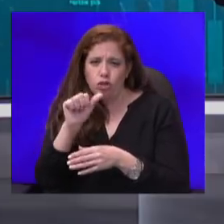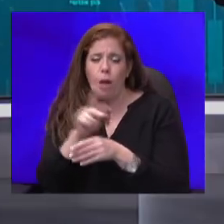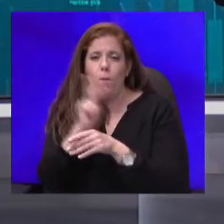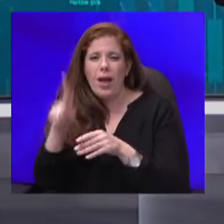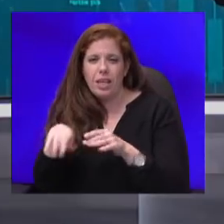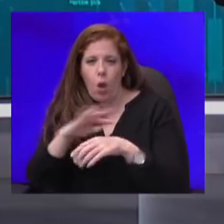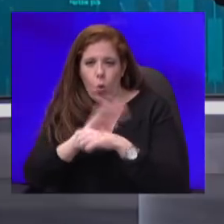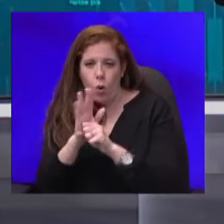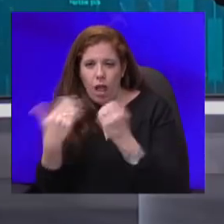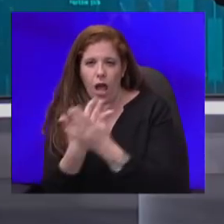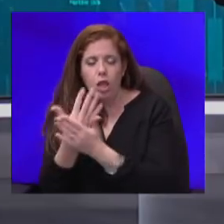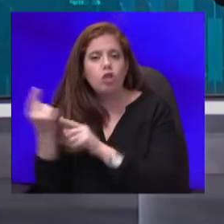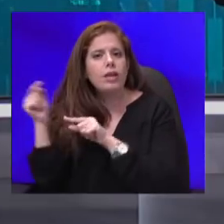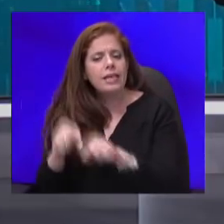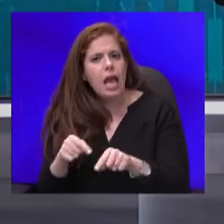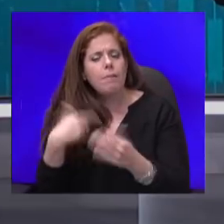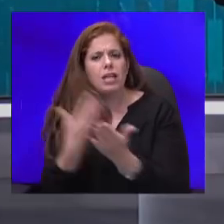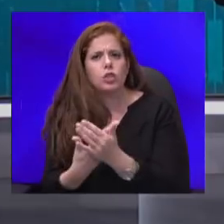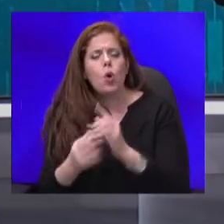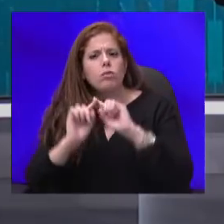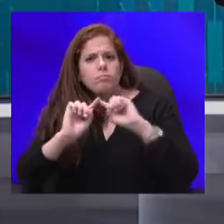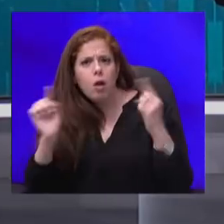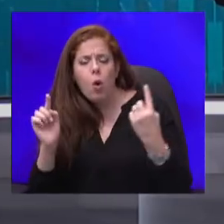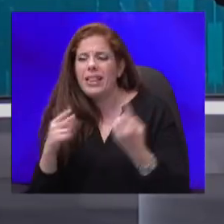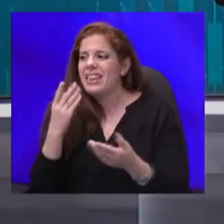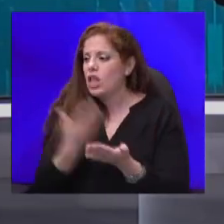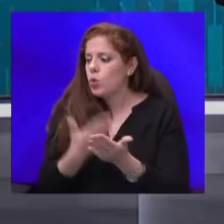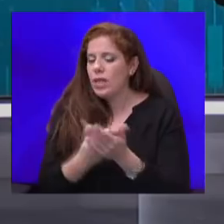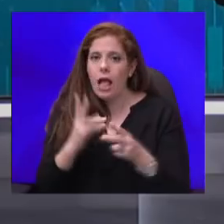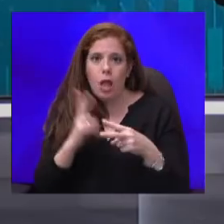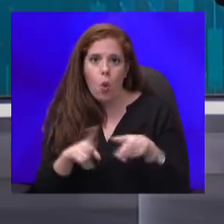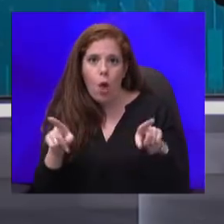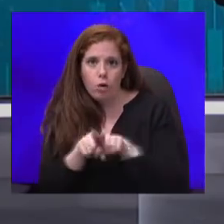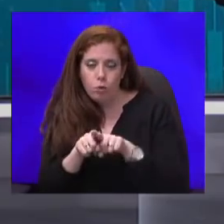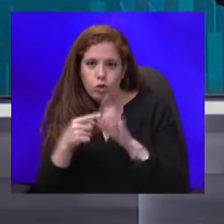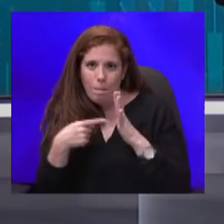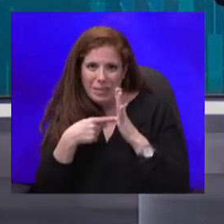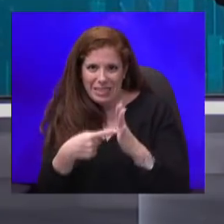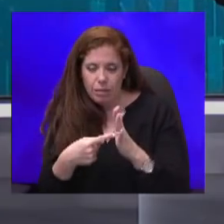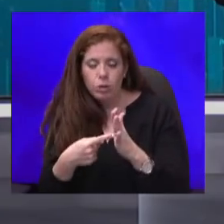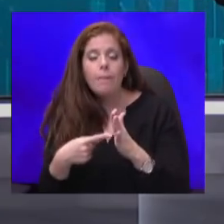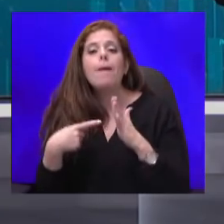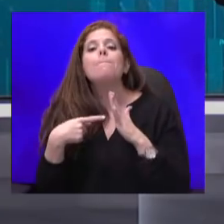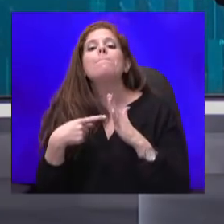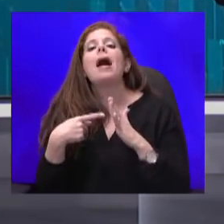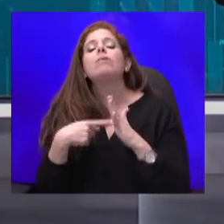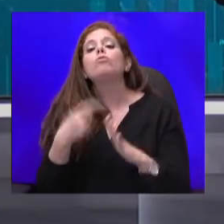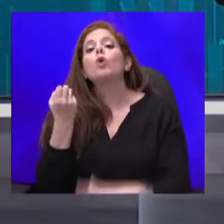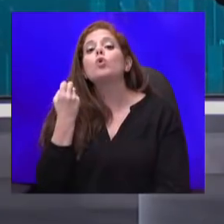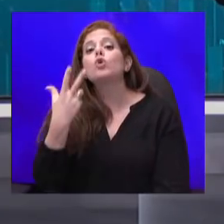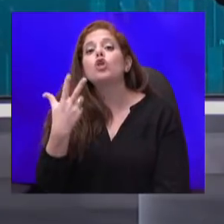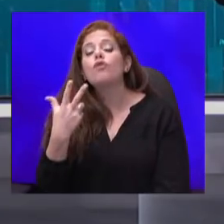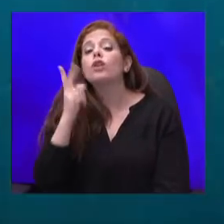מרחיקות לכת. נתוני התחלואה, כפי שהממונה מציג אותה, מצביעים על זה שבתוך שלושה שבועות אנחנו עלולים להידרדר למצב